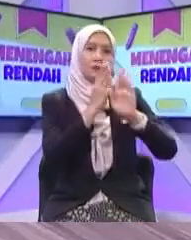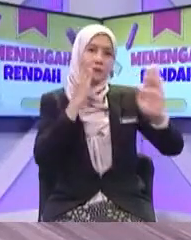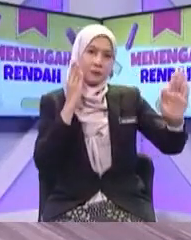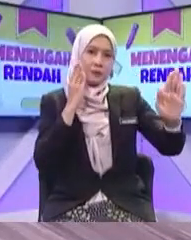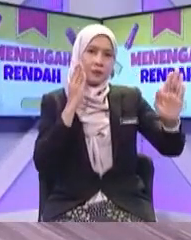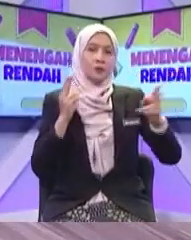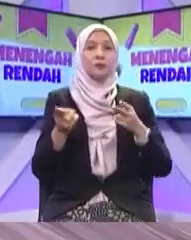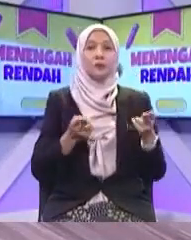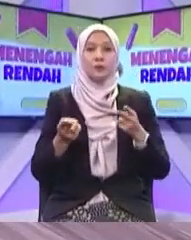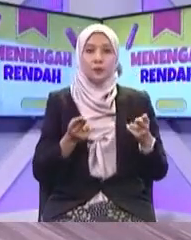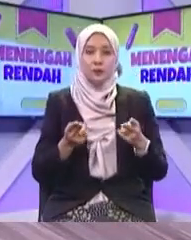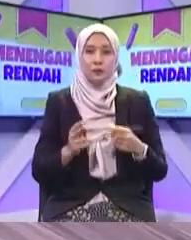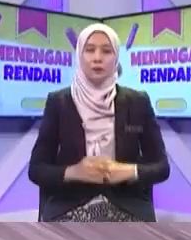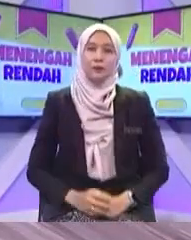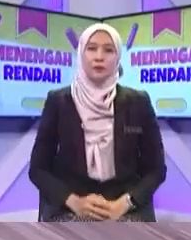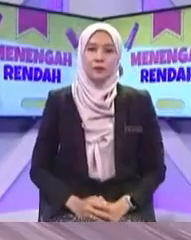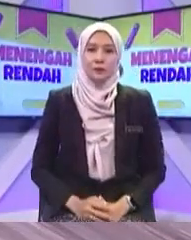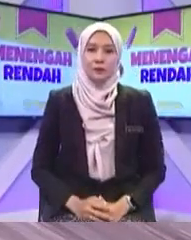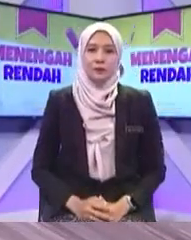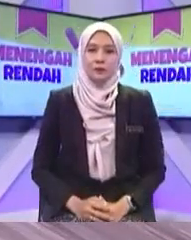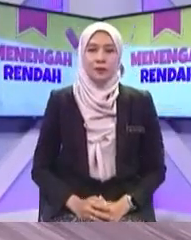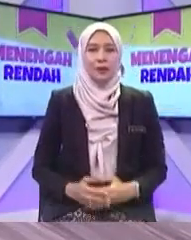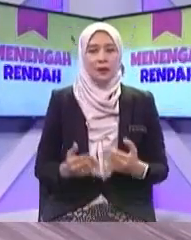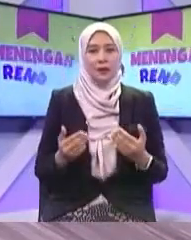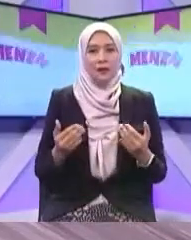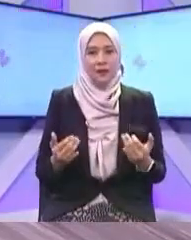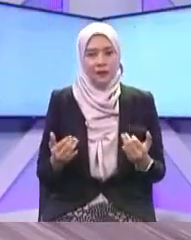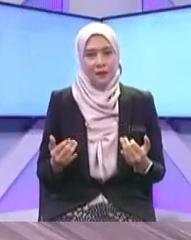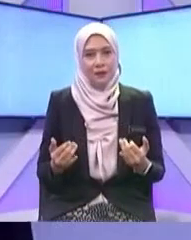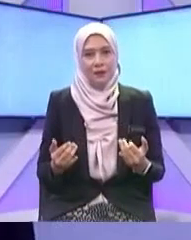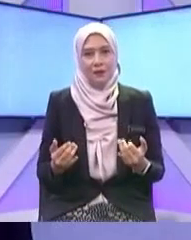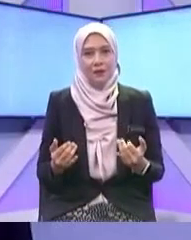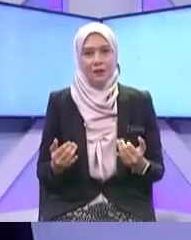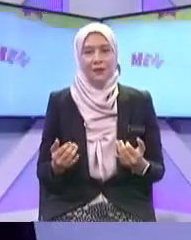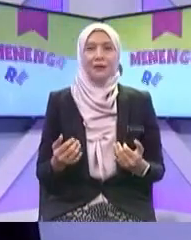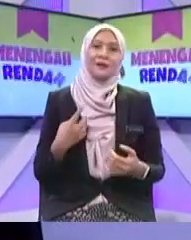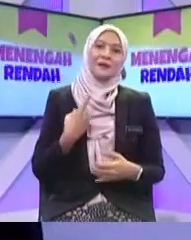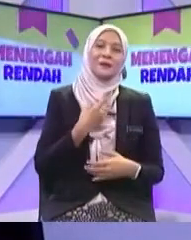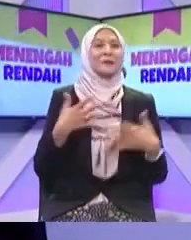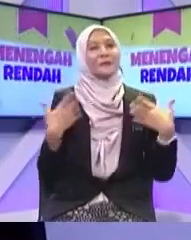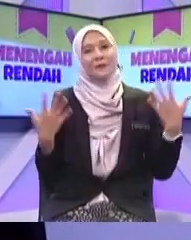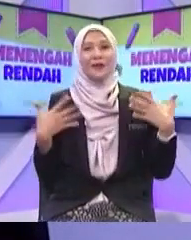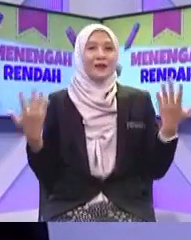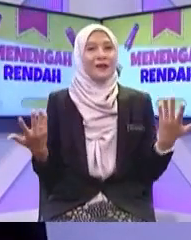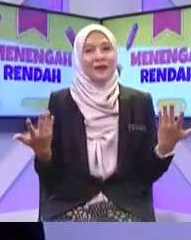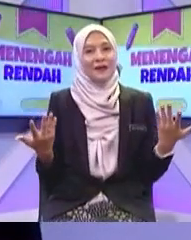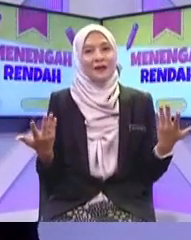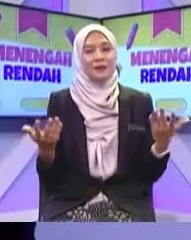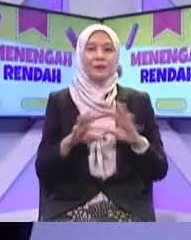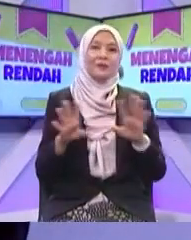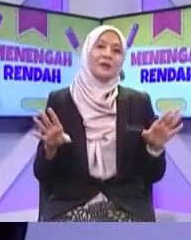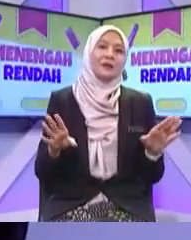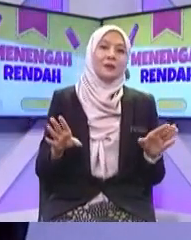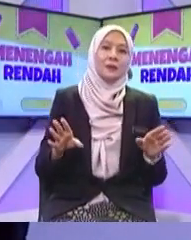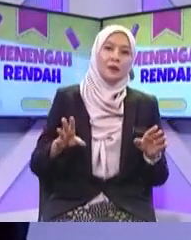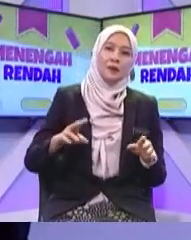Mendalam kepada Masyarakat Malaysia Bila tak perlu beratur Yang panjang-panjang ni Kita lebih bahagia Betul Cikgu Kita tak stres Kita tak stres Okey